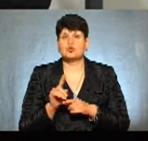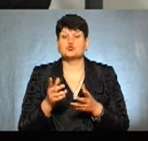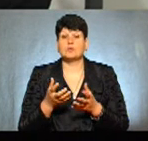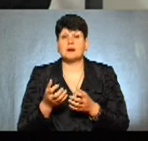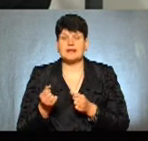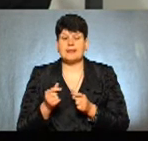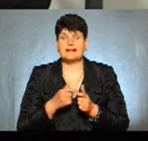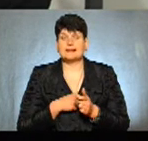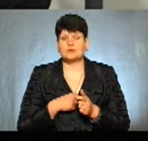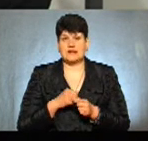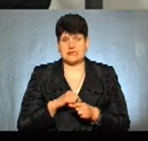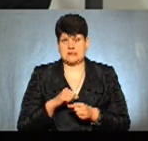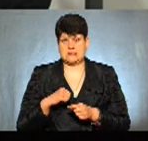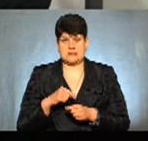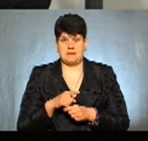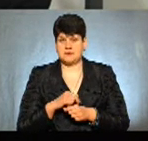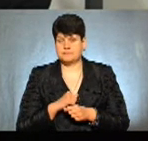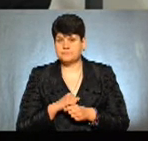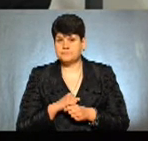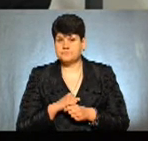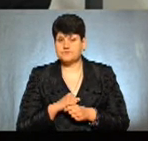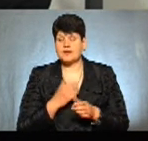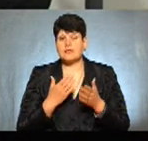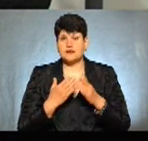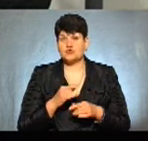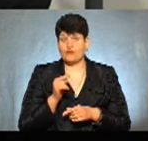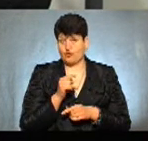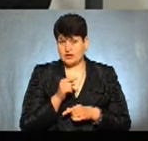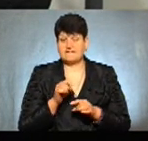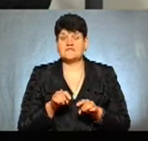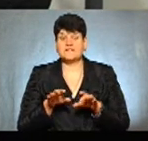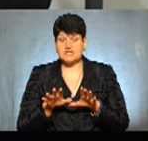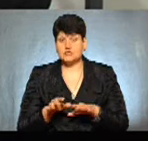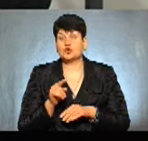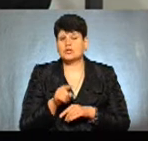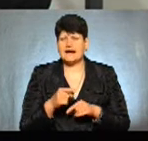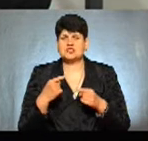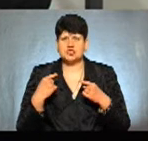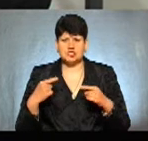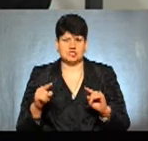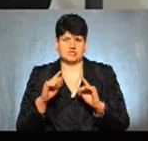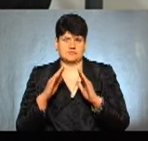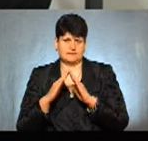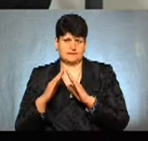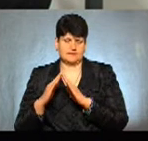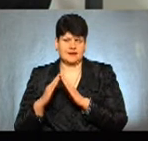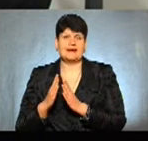депутати самі. Якщо вони вирішили, що та чи інша тимчасова споруда знаходиться